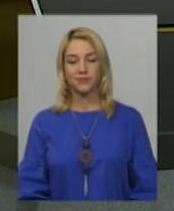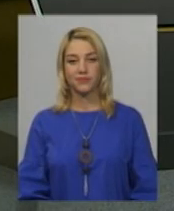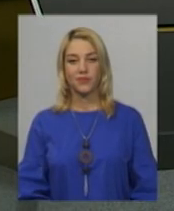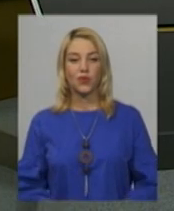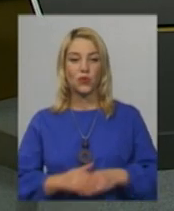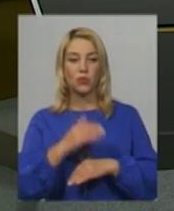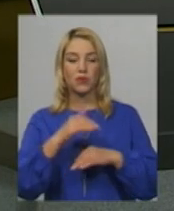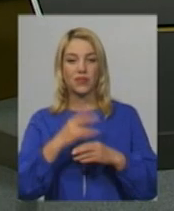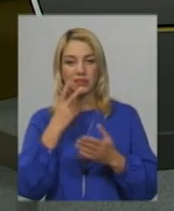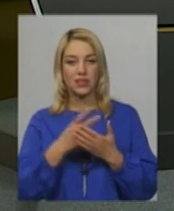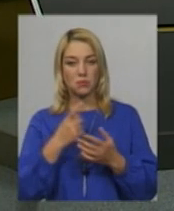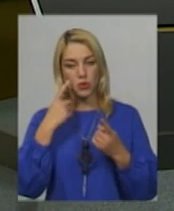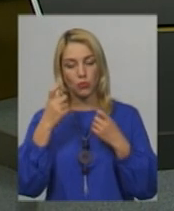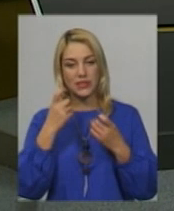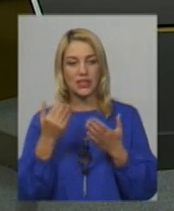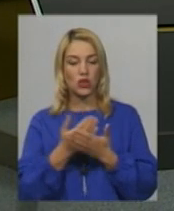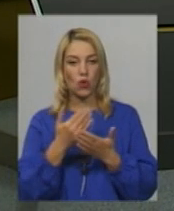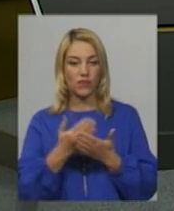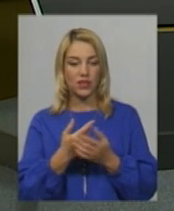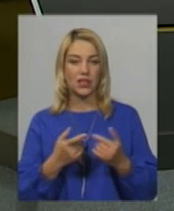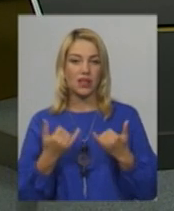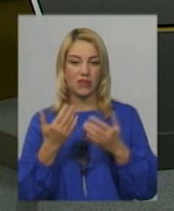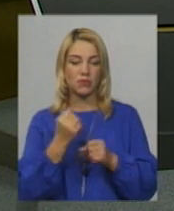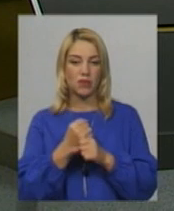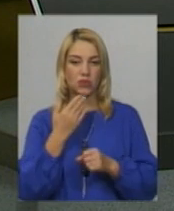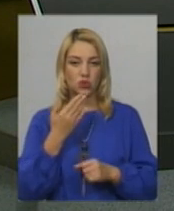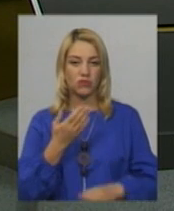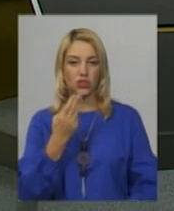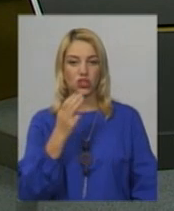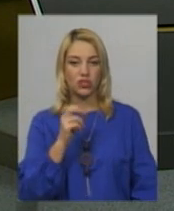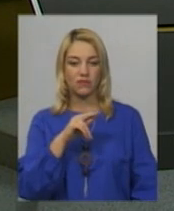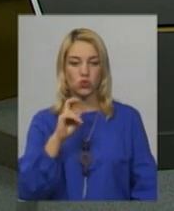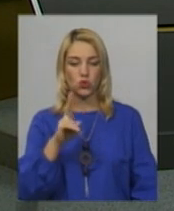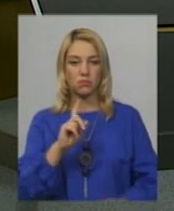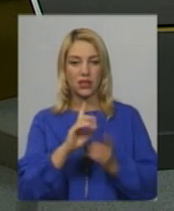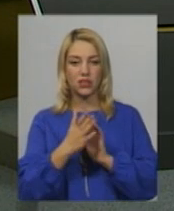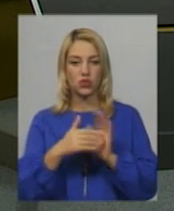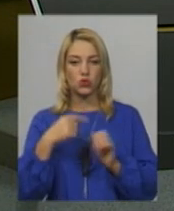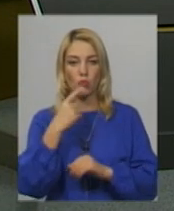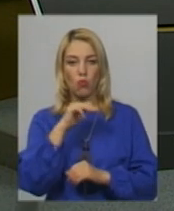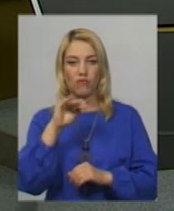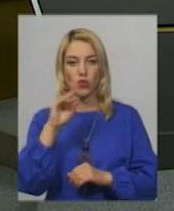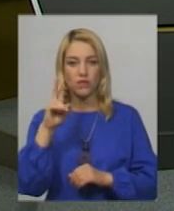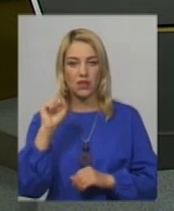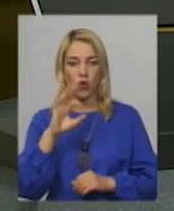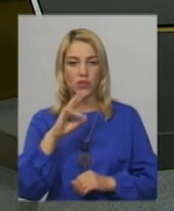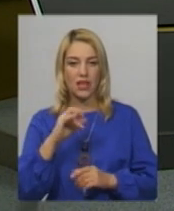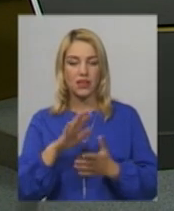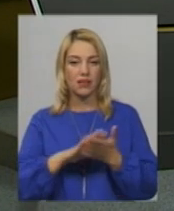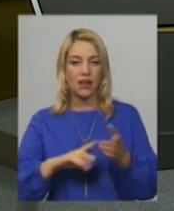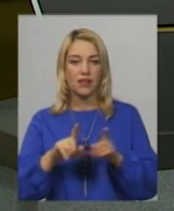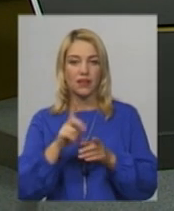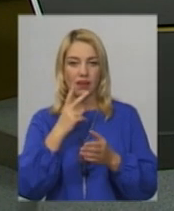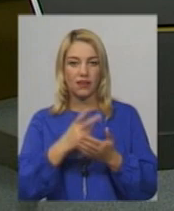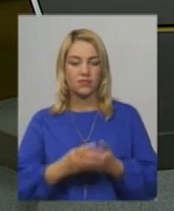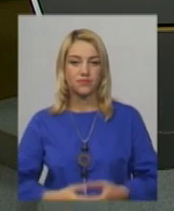Доброго вечора. Ви дивитесь інформаційний випуск новин. У студії для вас працює ведуча Катерина Шевчук. На жесту умову перекладає Оксана Фіновська. Далі ви